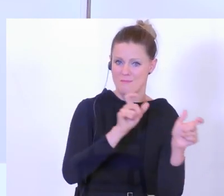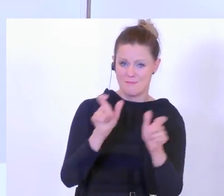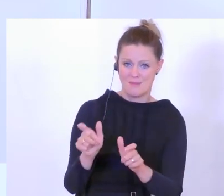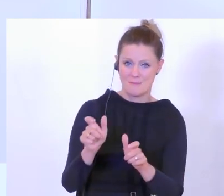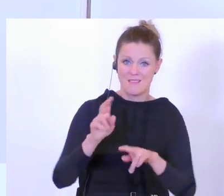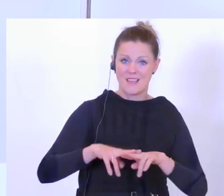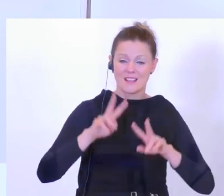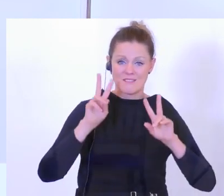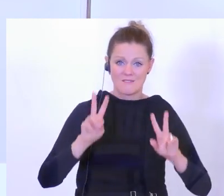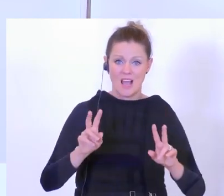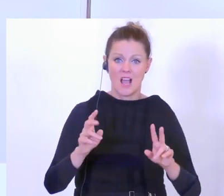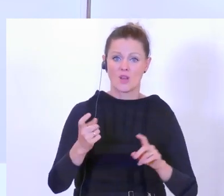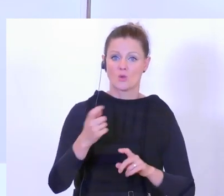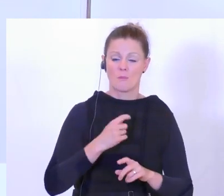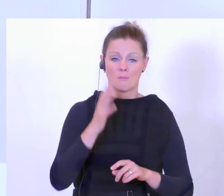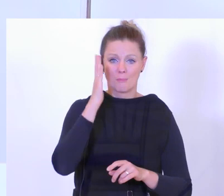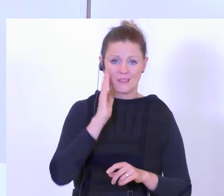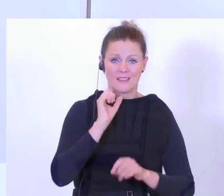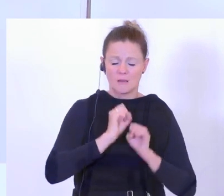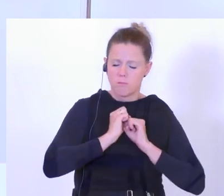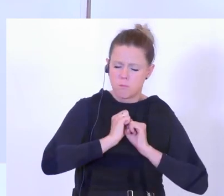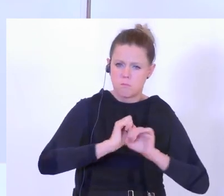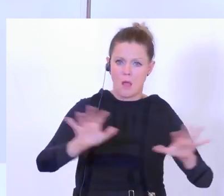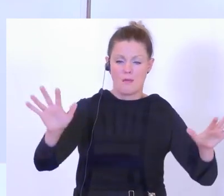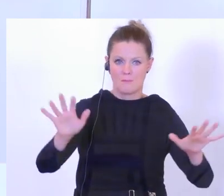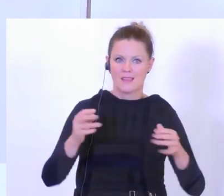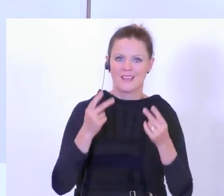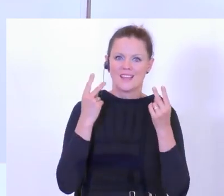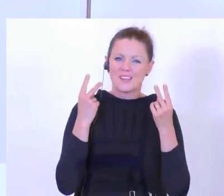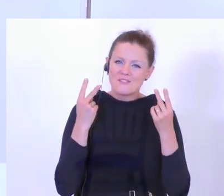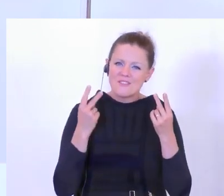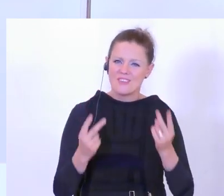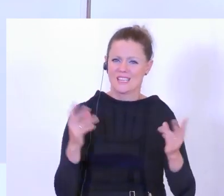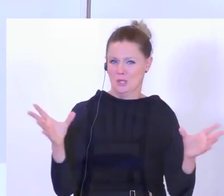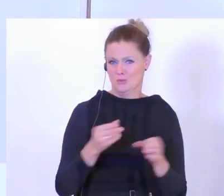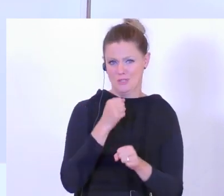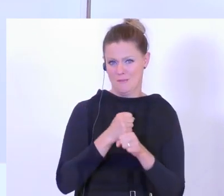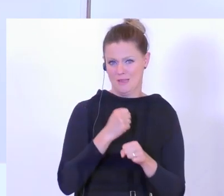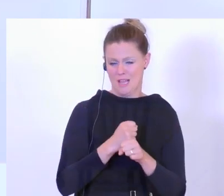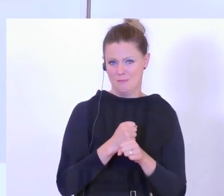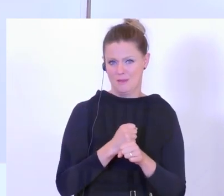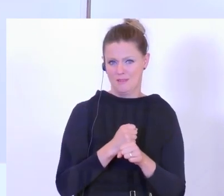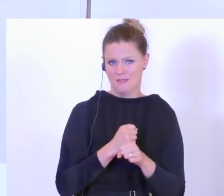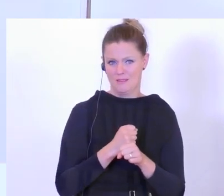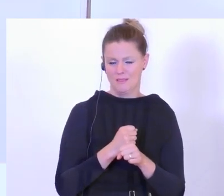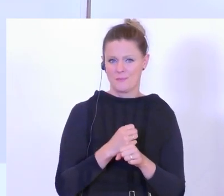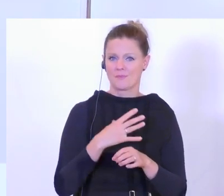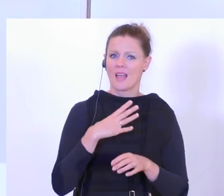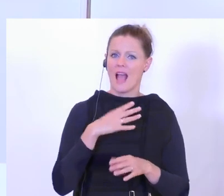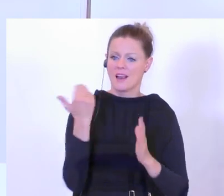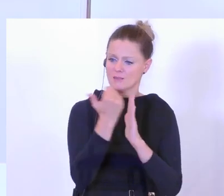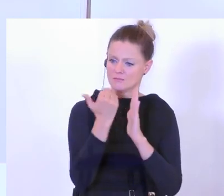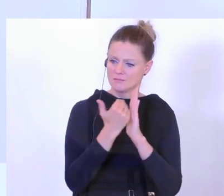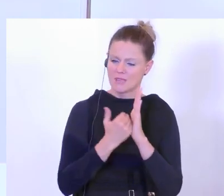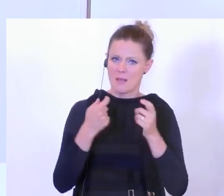alles dafür, dass es kein pandemischer Tsunami wird. Das ist wirklich wichtig in unserem gemeinsamen Zusammenwirken. Alle Auflagen, die es jetzt noch gibt, und ich glaube,